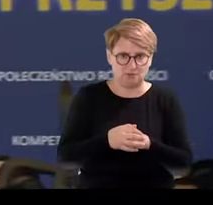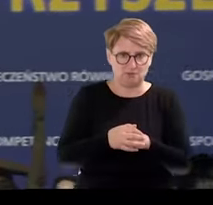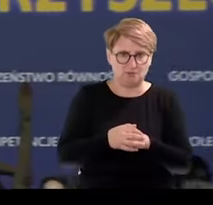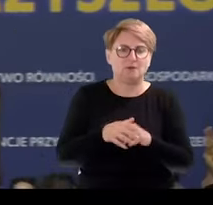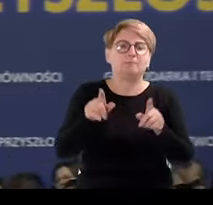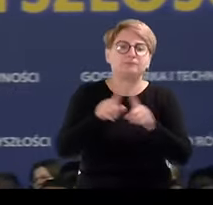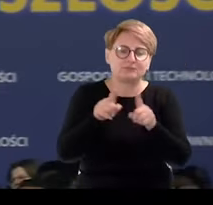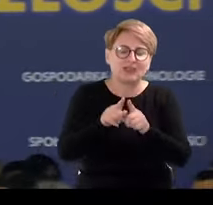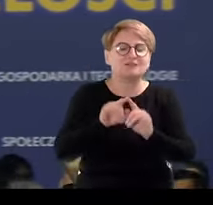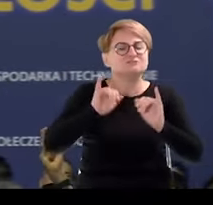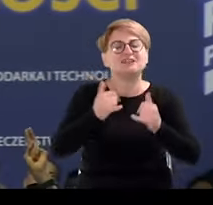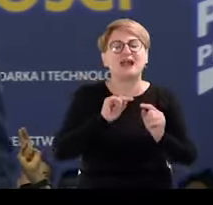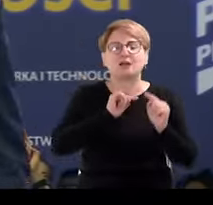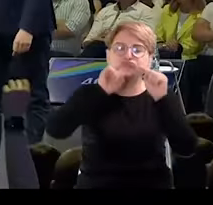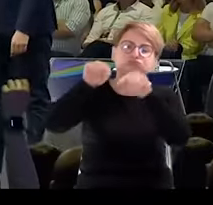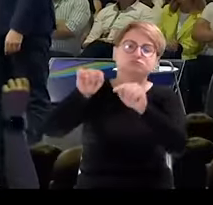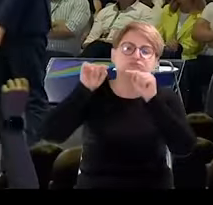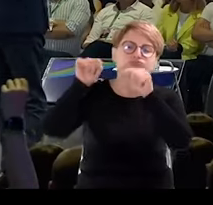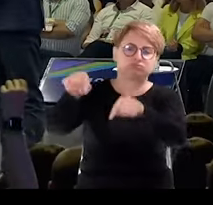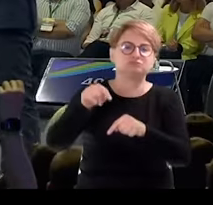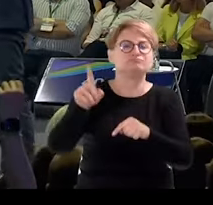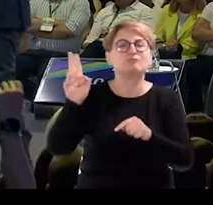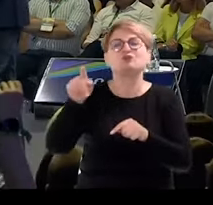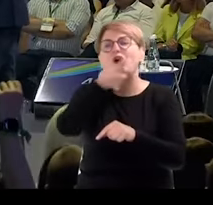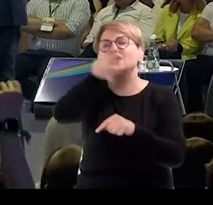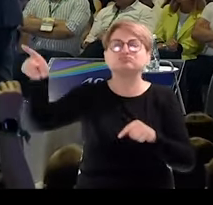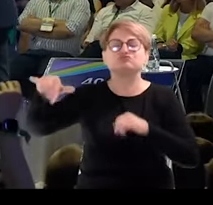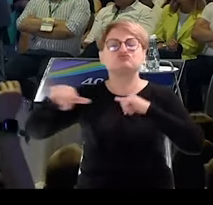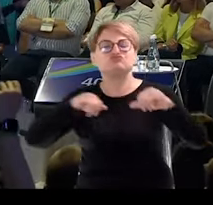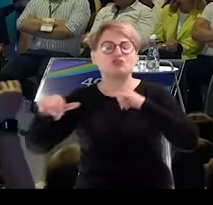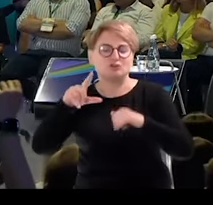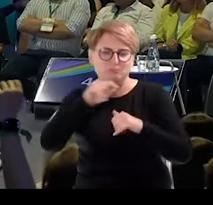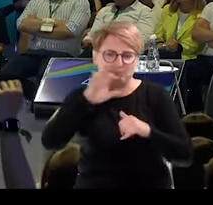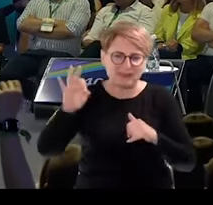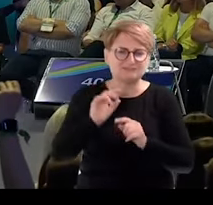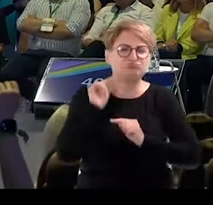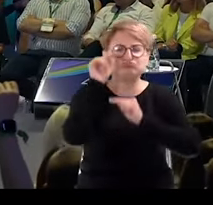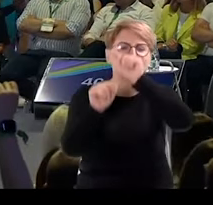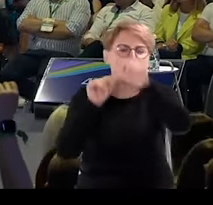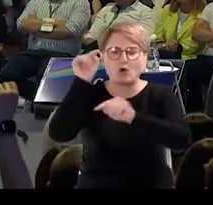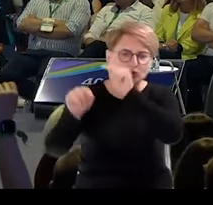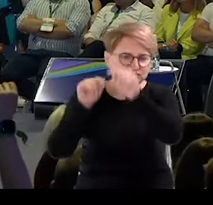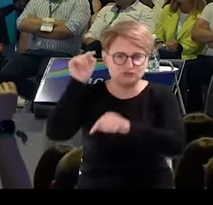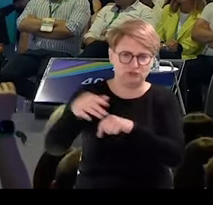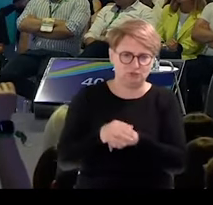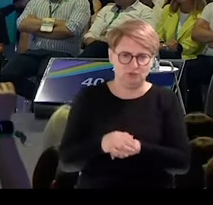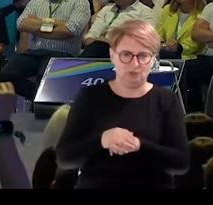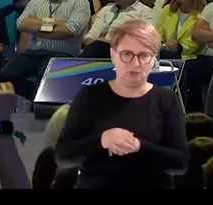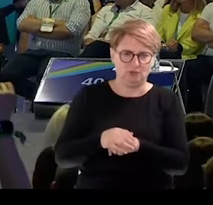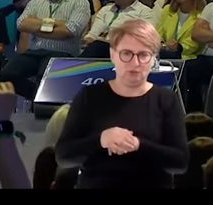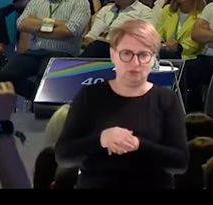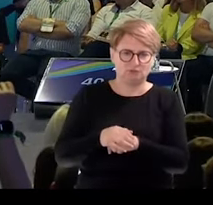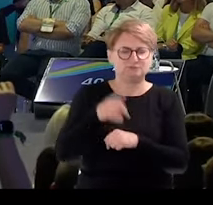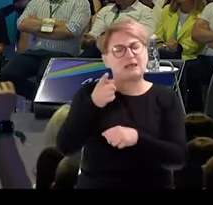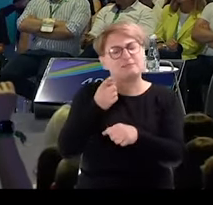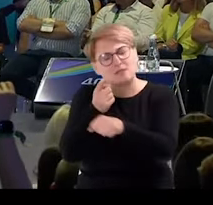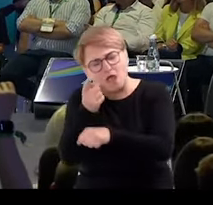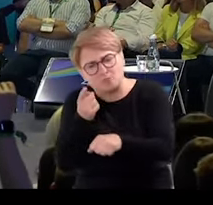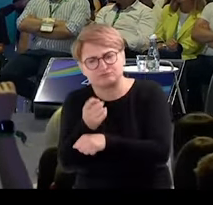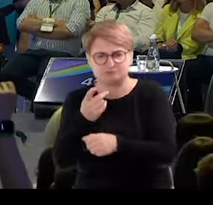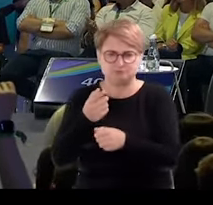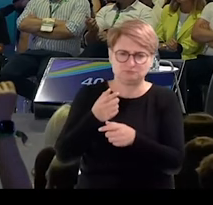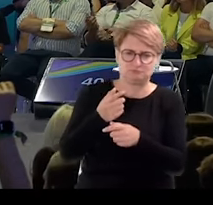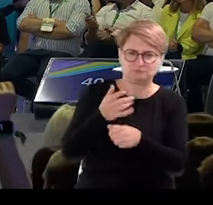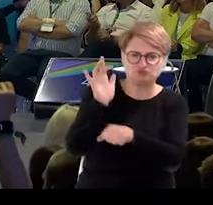nominaci PiS-u, rządzący wówczas, wszyscy straszyli, zachęcali, nie